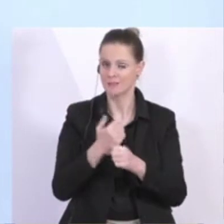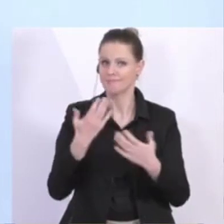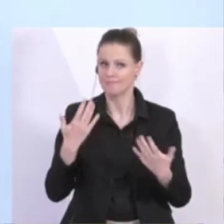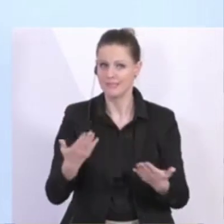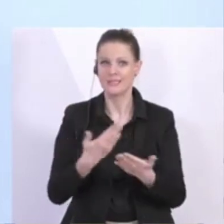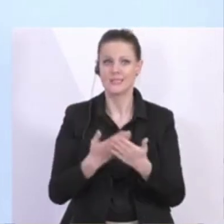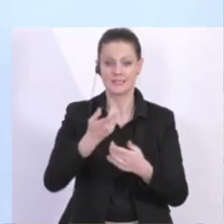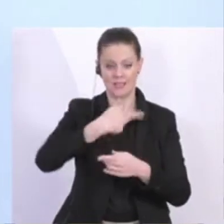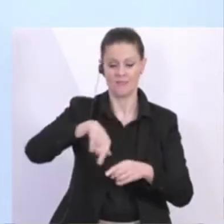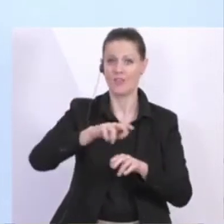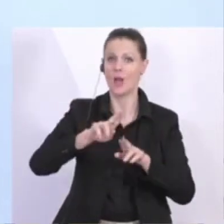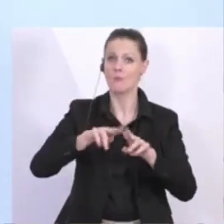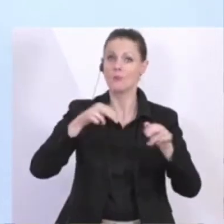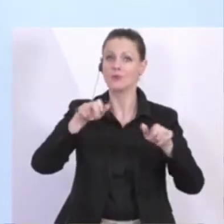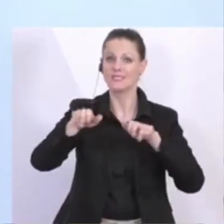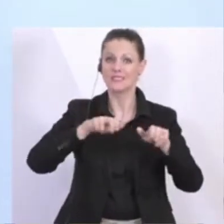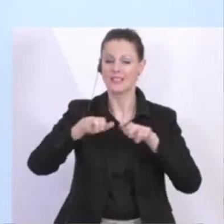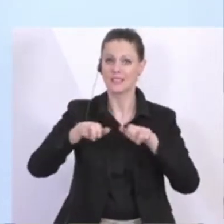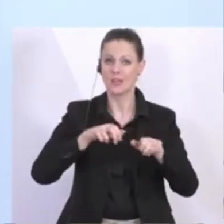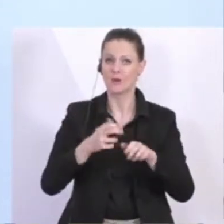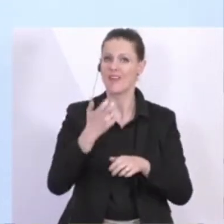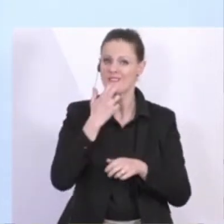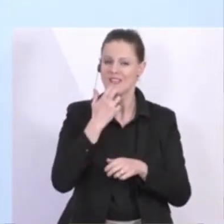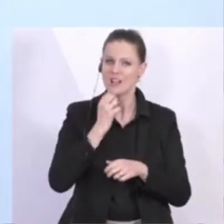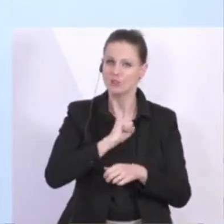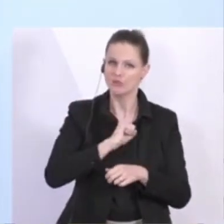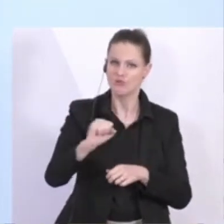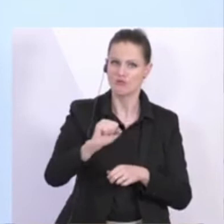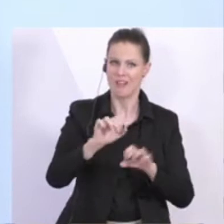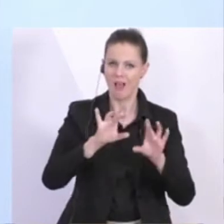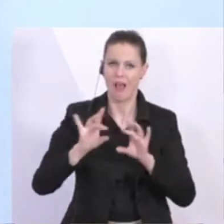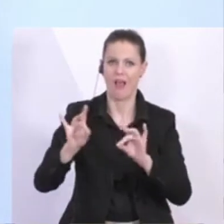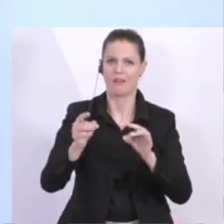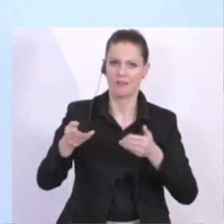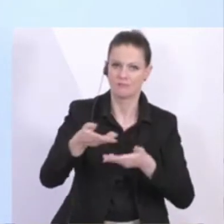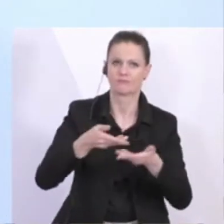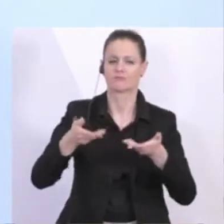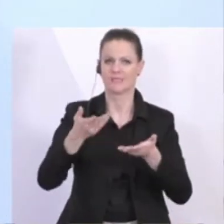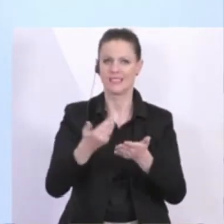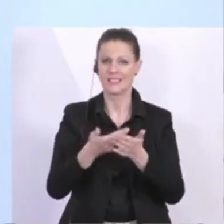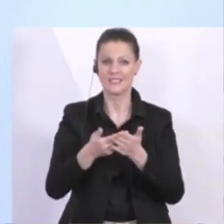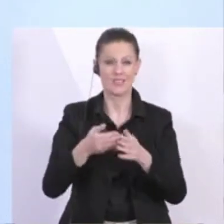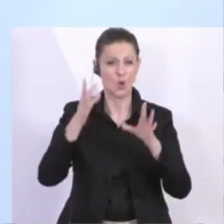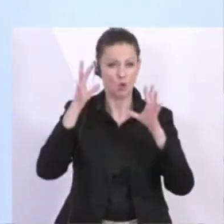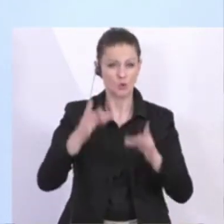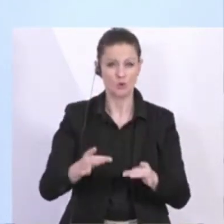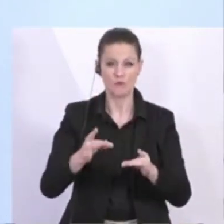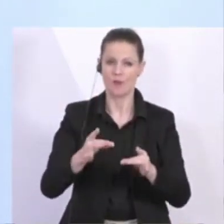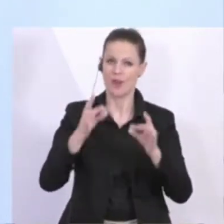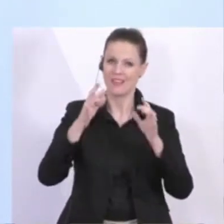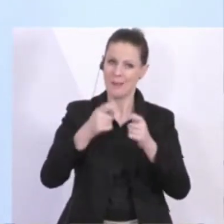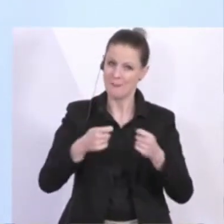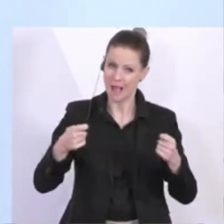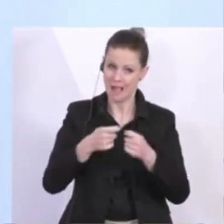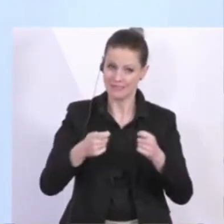Bundesregierung ja entschlossen, schnell zu handeln und haben gleich mit Einsetzung der Maßnahmen auch ein